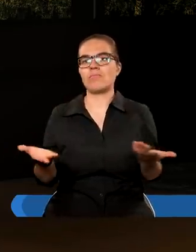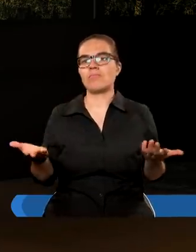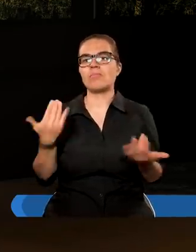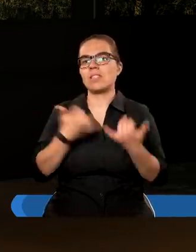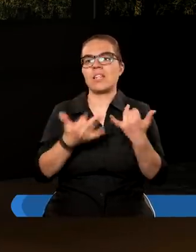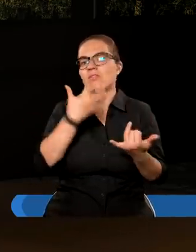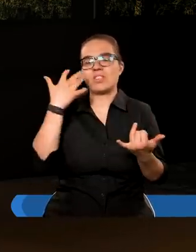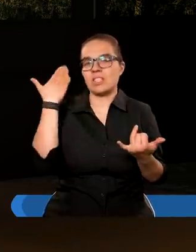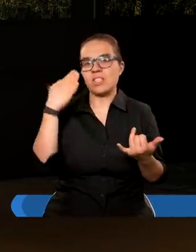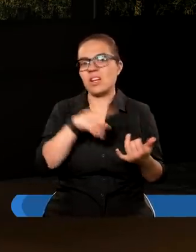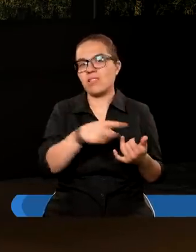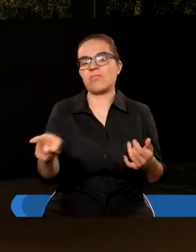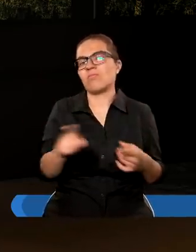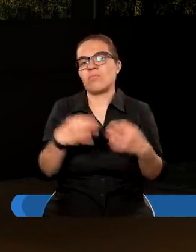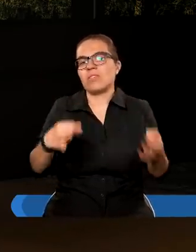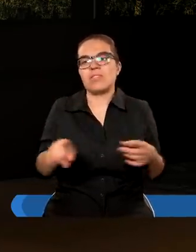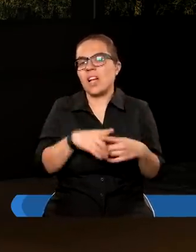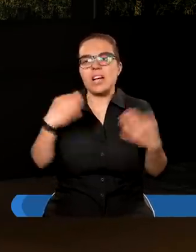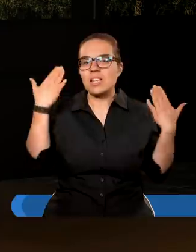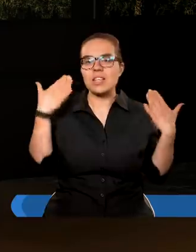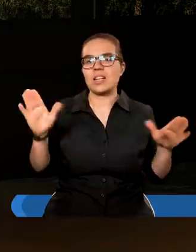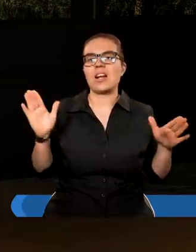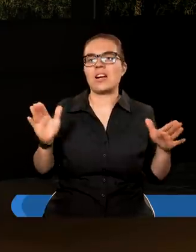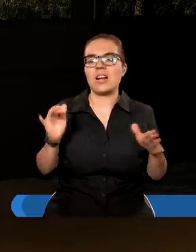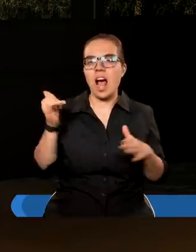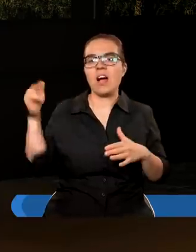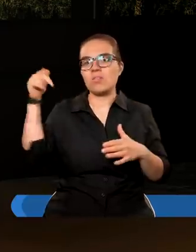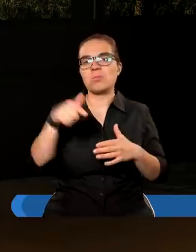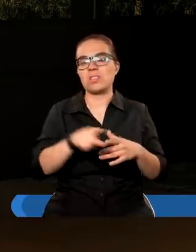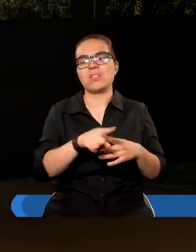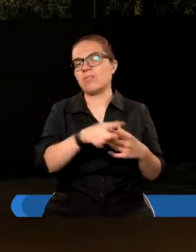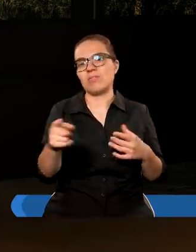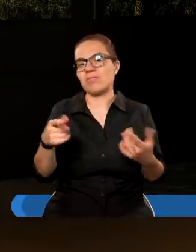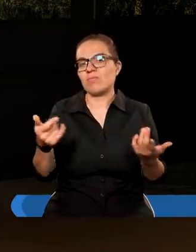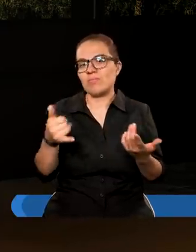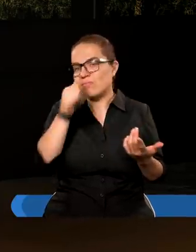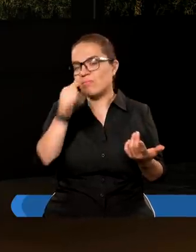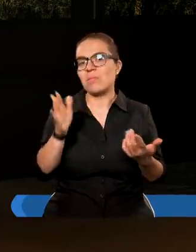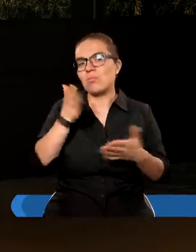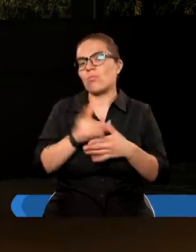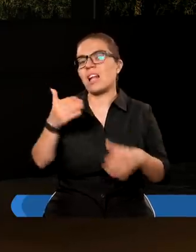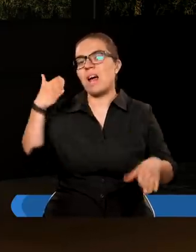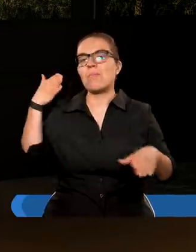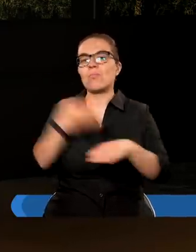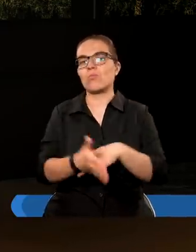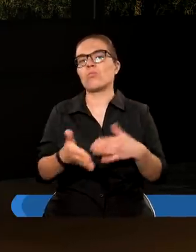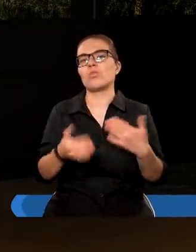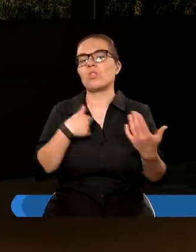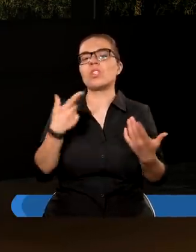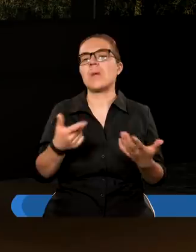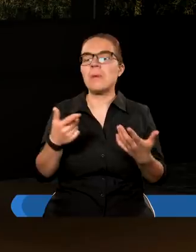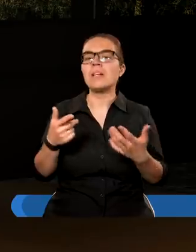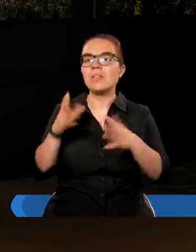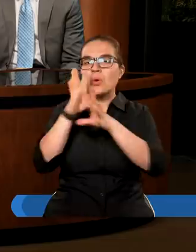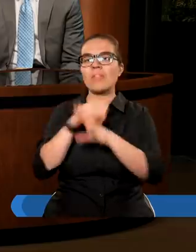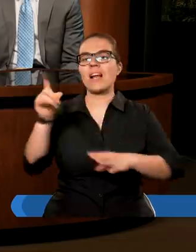poznał ich wcześniej, jeżeli nie poznamy Jezusa wcześniej, to kiedy będą to ostateczne czasy, to już będzie za późno, żeby poznawać Jezusa.